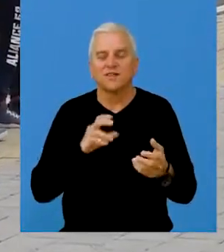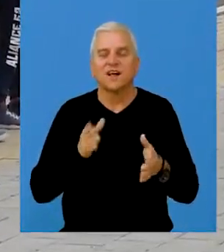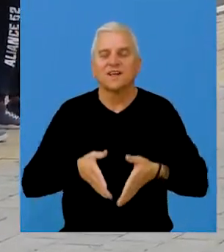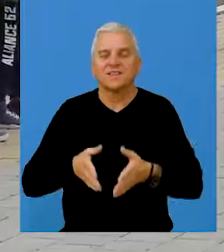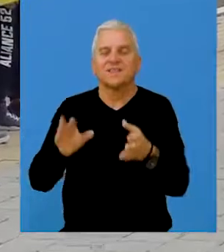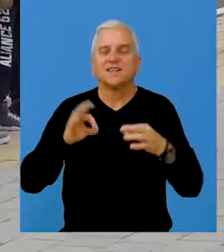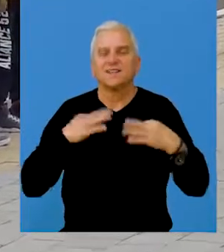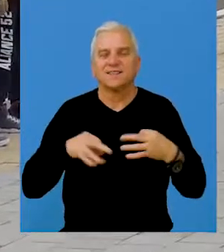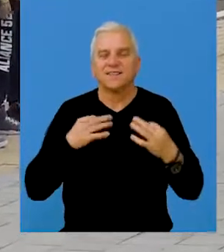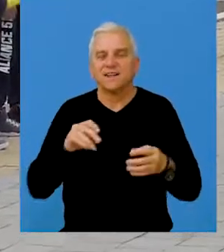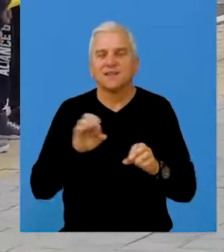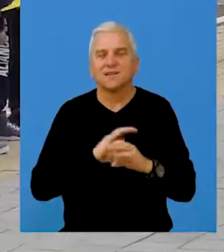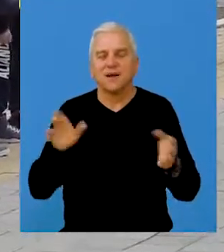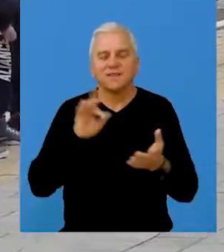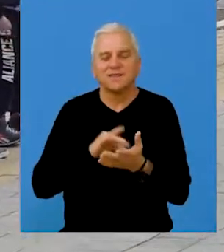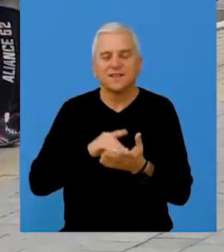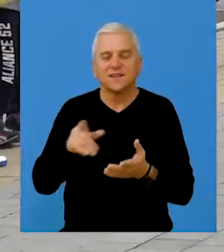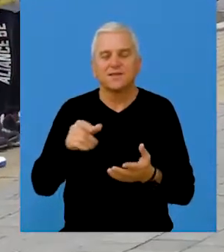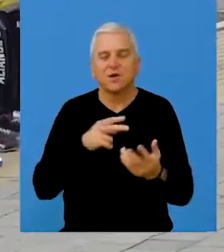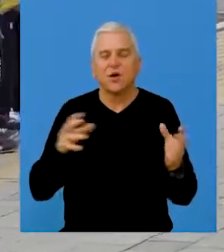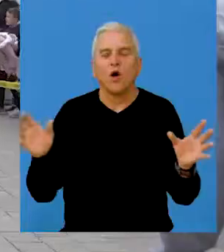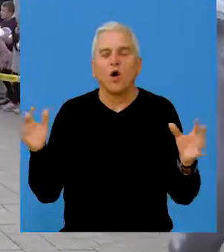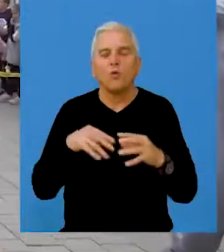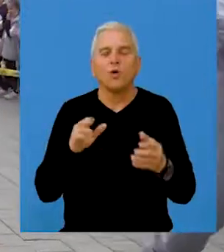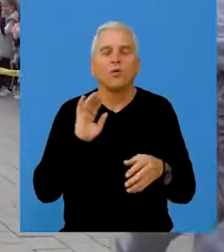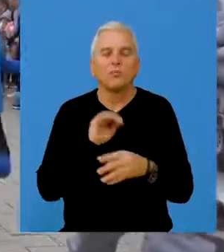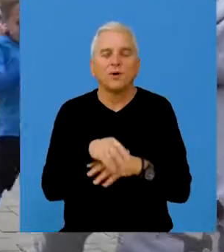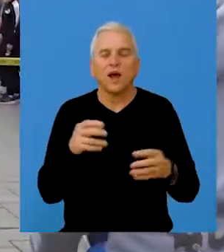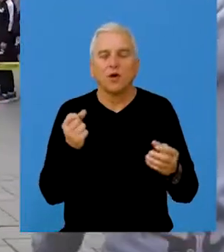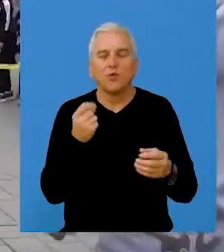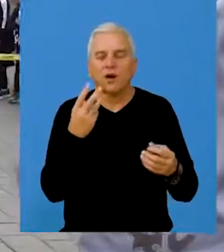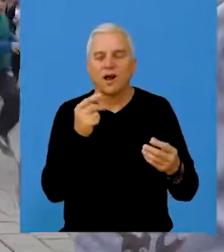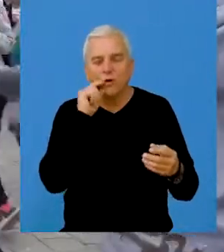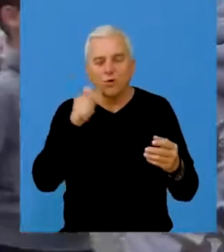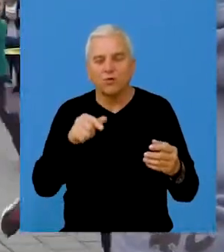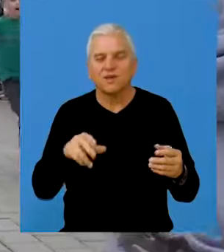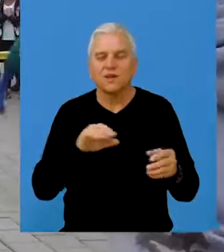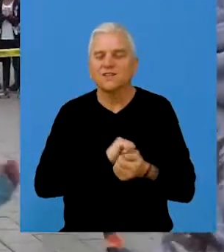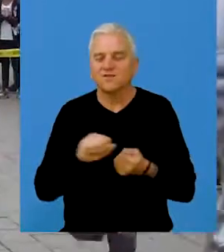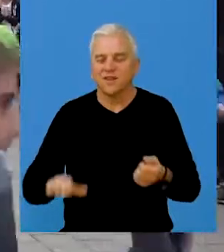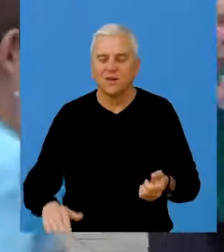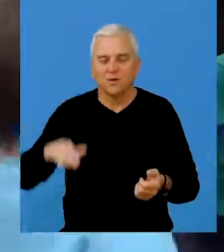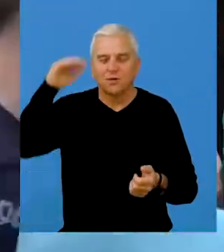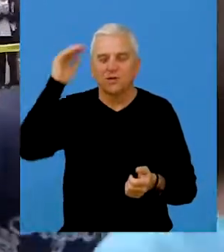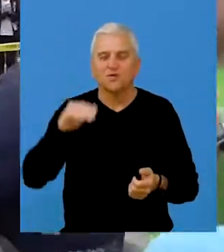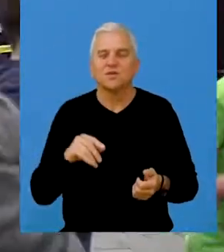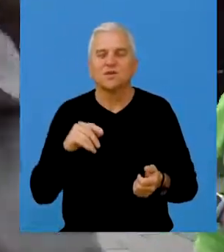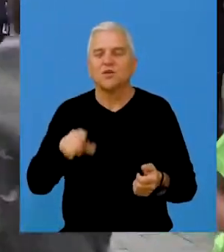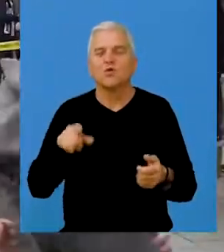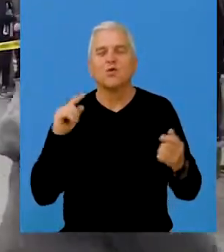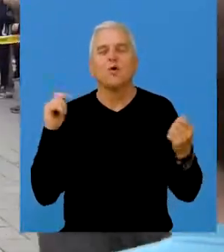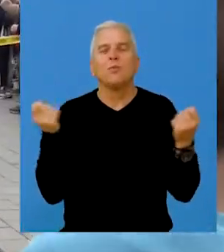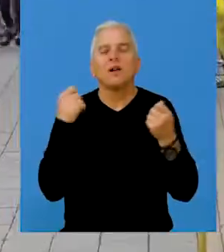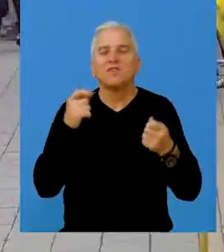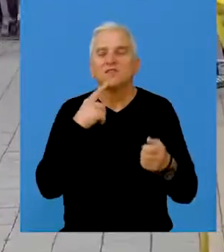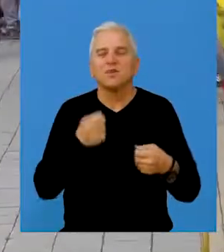Bečejska staza zdravlja BEST. U centru grada se i ovog puta okupio veliki broj sugrađana svih generacija. Kroz ovu